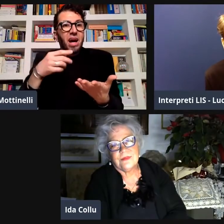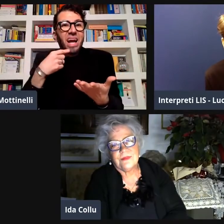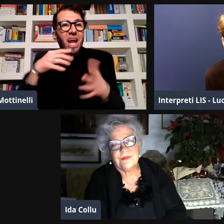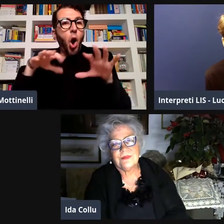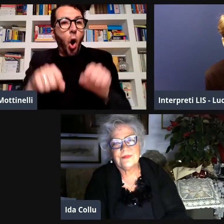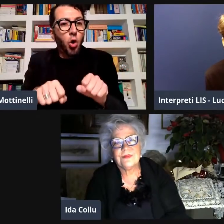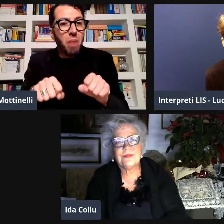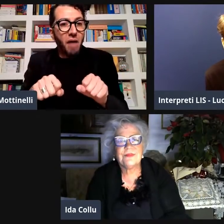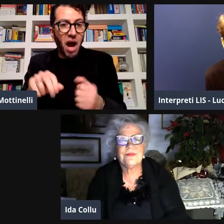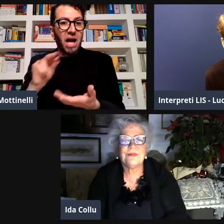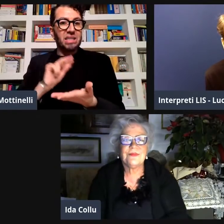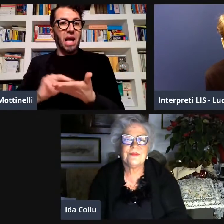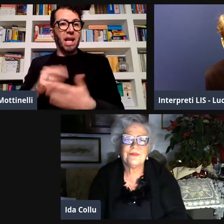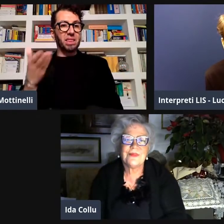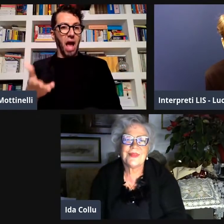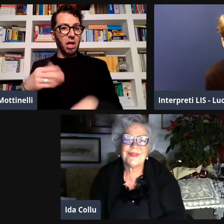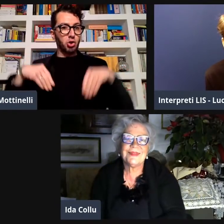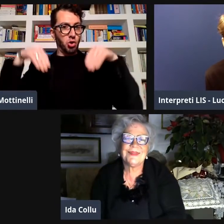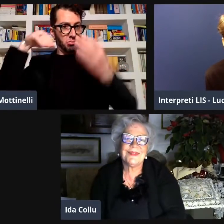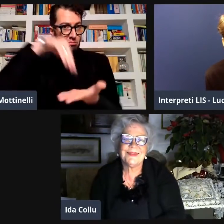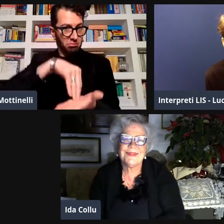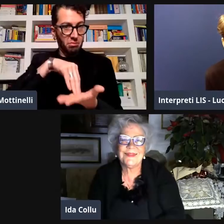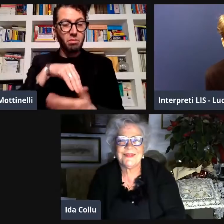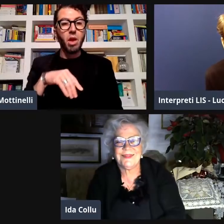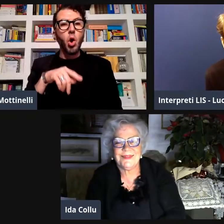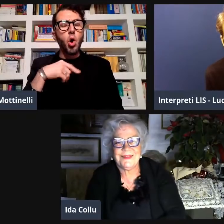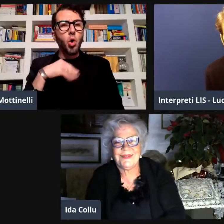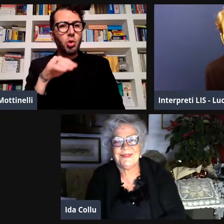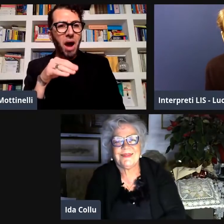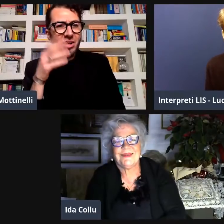significa che appunto chi occupa quella sala